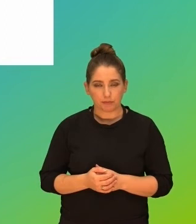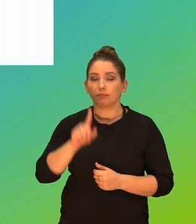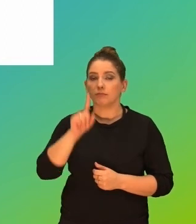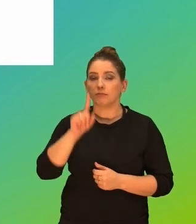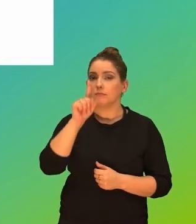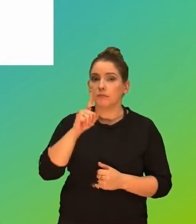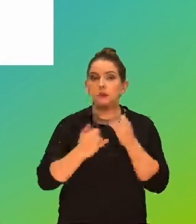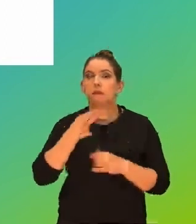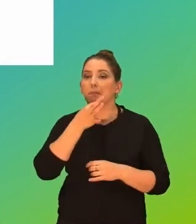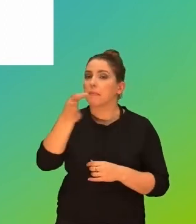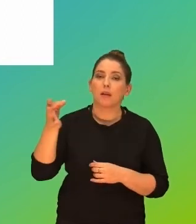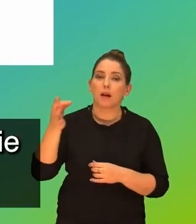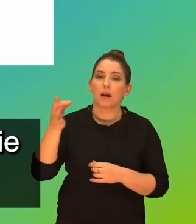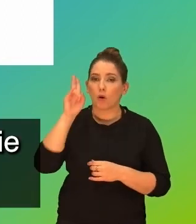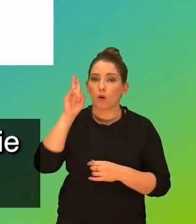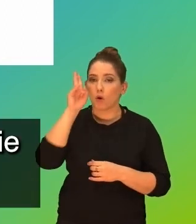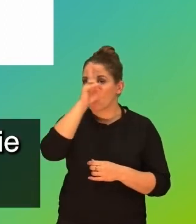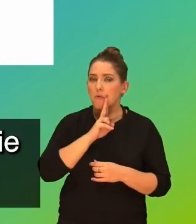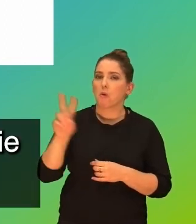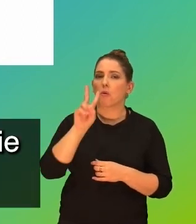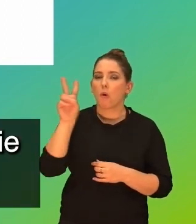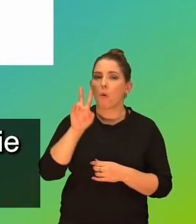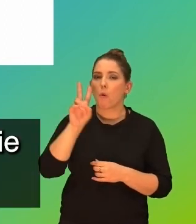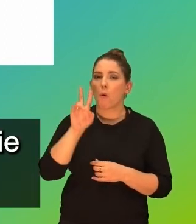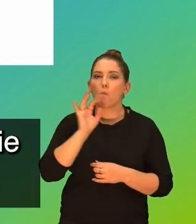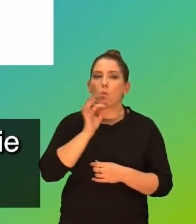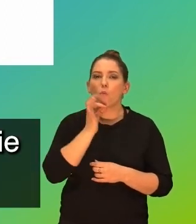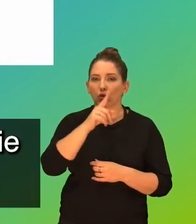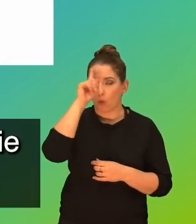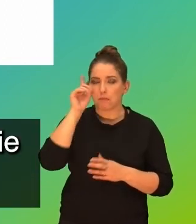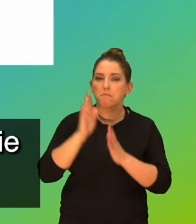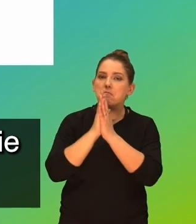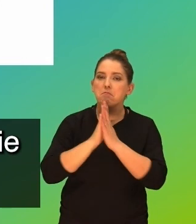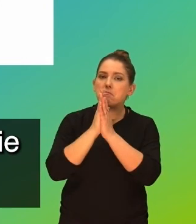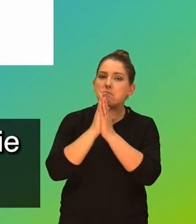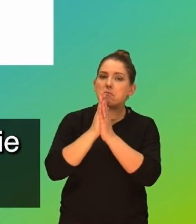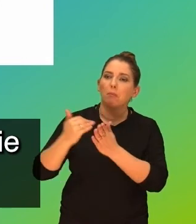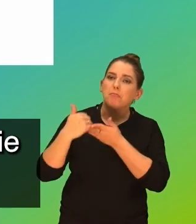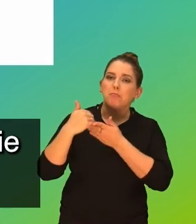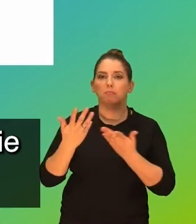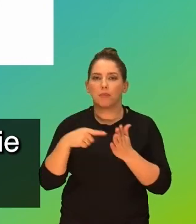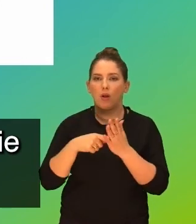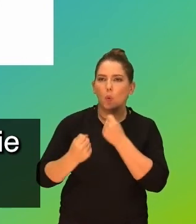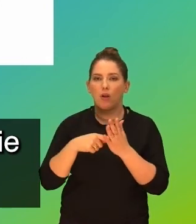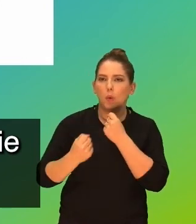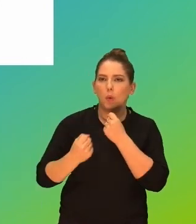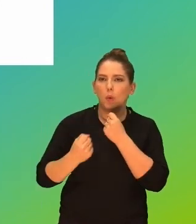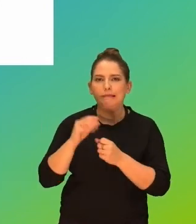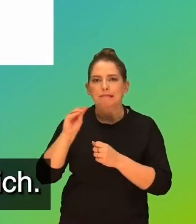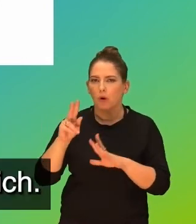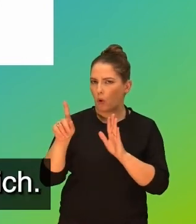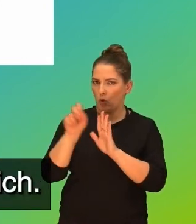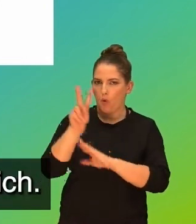Natomiast jak spytaliśmy rodziców, kogo młodzi ludzie przyznają, proszą o pomoc, do kogo zgłaszają takie trudności,